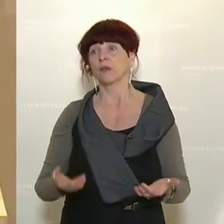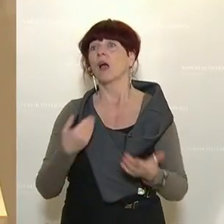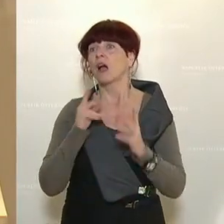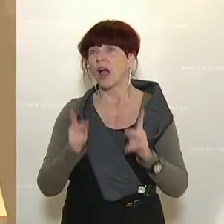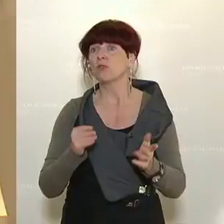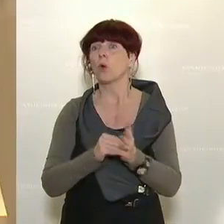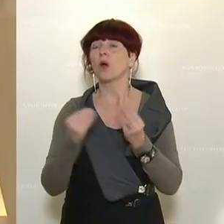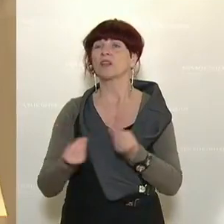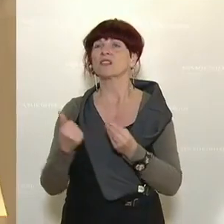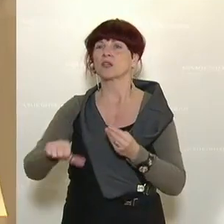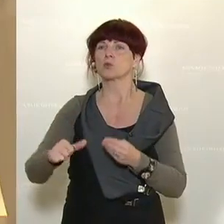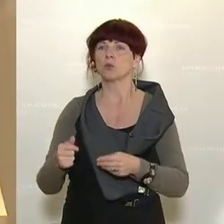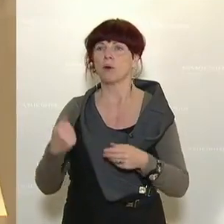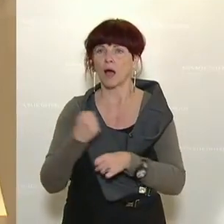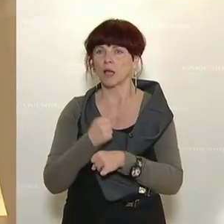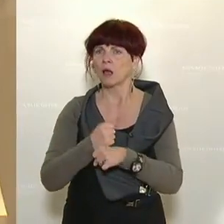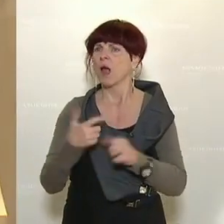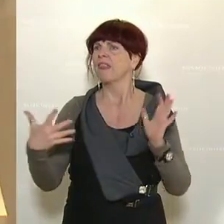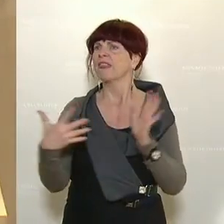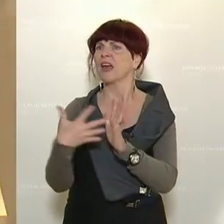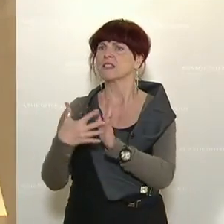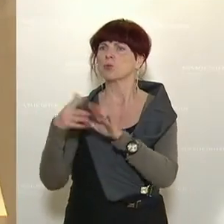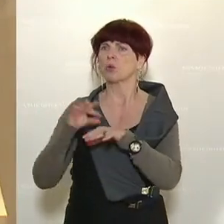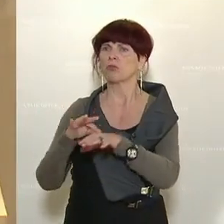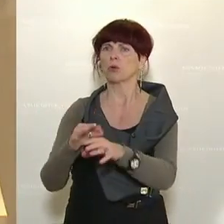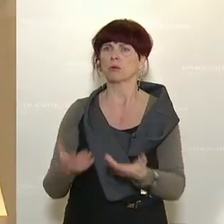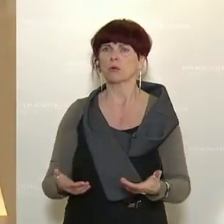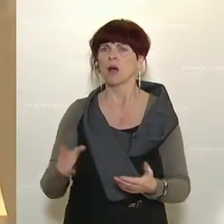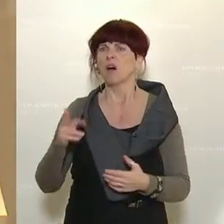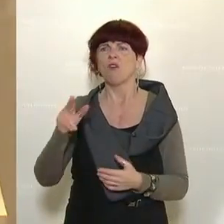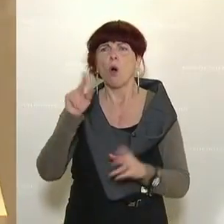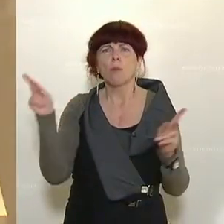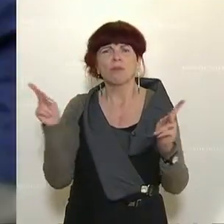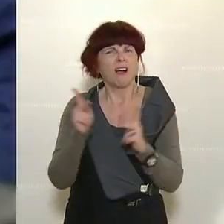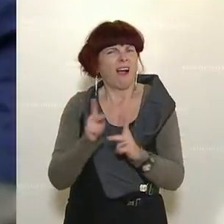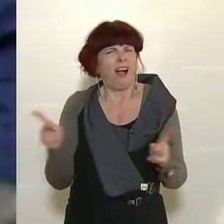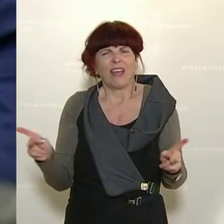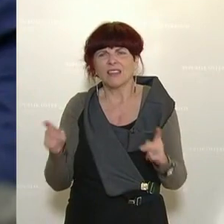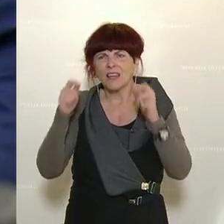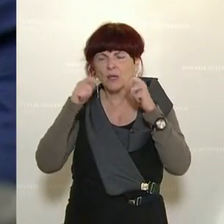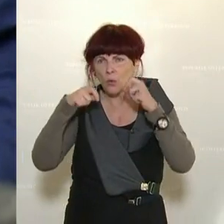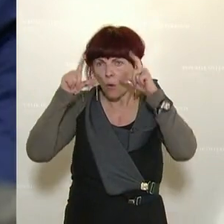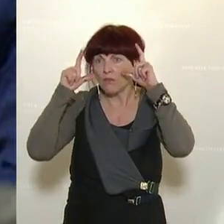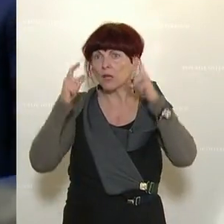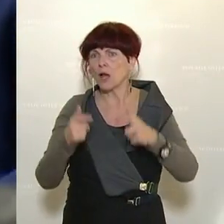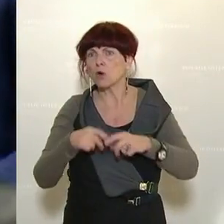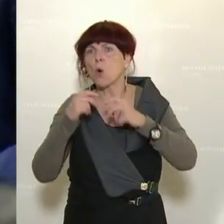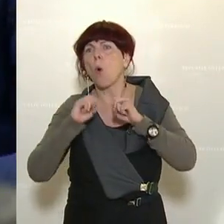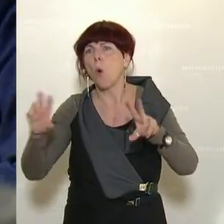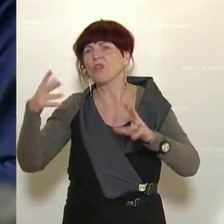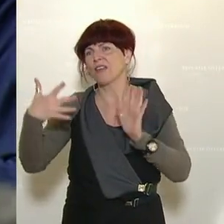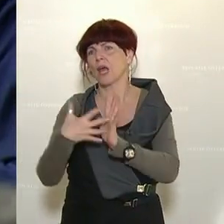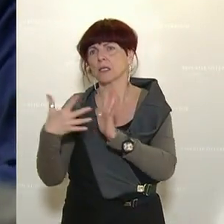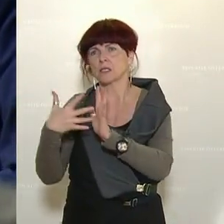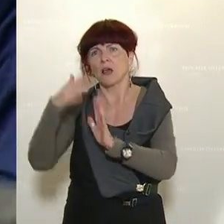nämlich uns testen lassen. Denn ich verstehe das eigentlich überhaupt nicht. Wie kann man offenen Auges, ungetestet und nicht wissend,